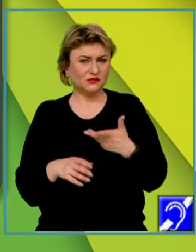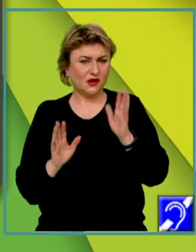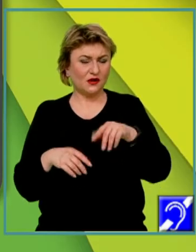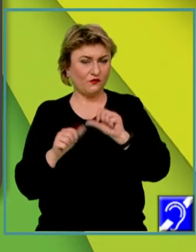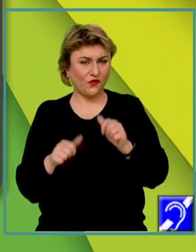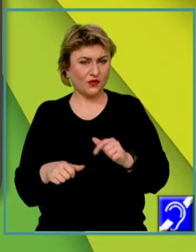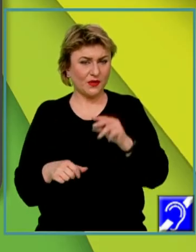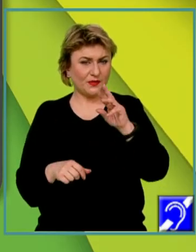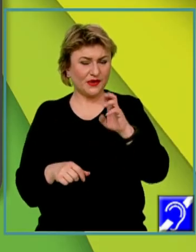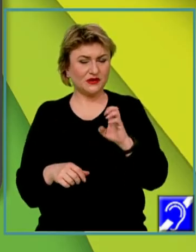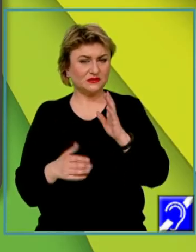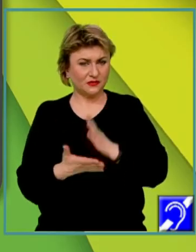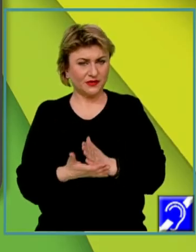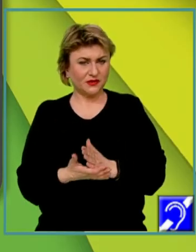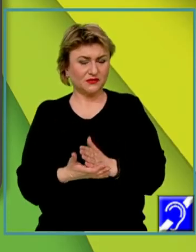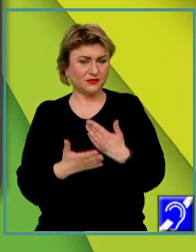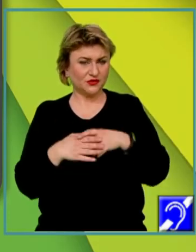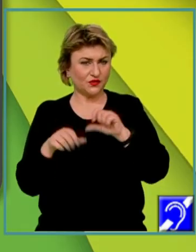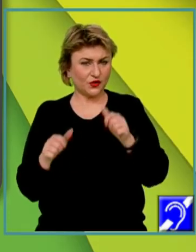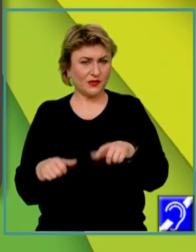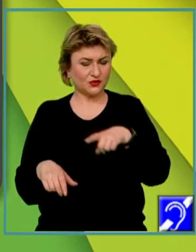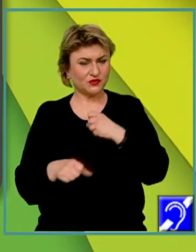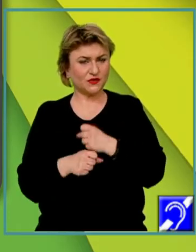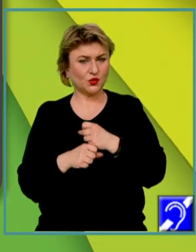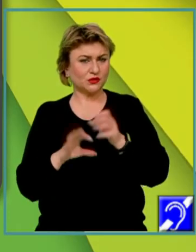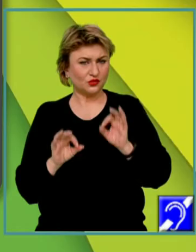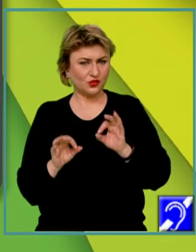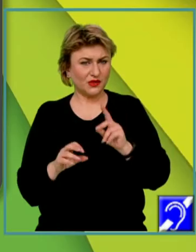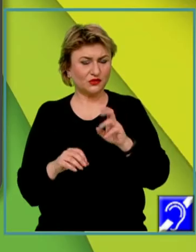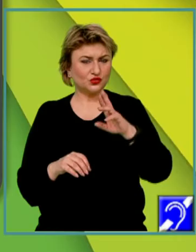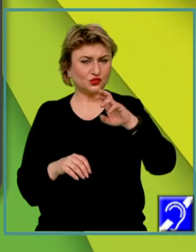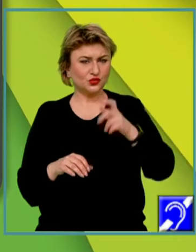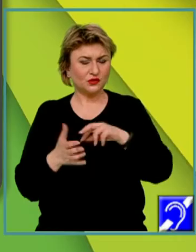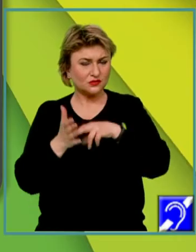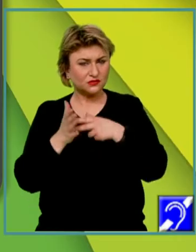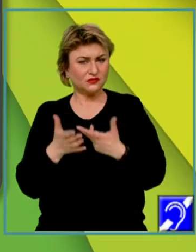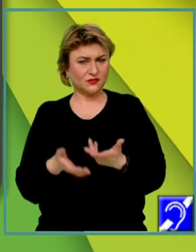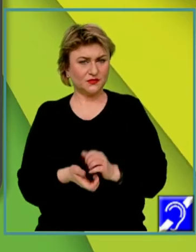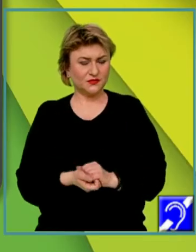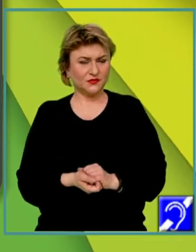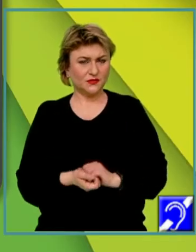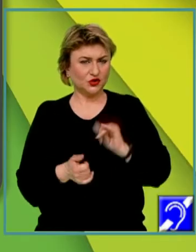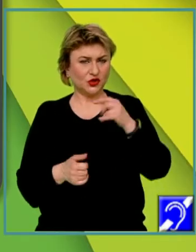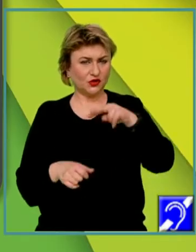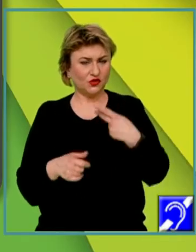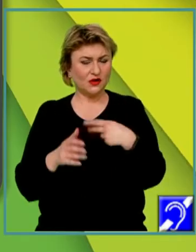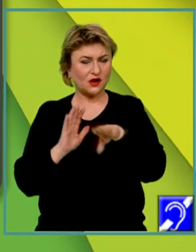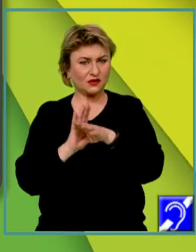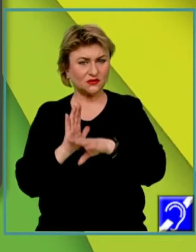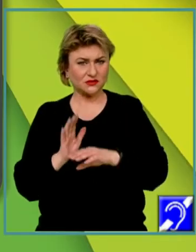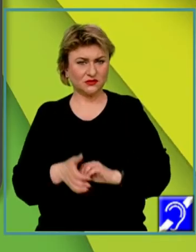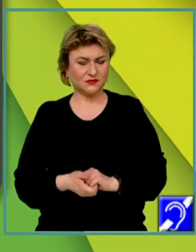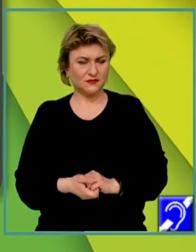o formă prestabilită aceste grupuri formale, sunt create în mod normal de o structură organizațională. O a doua caracteristică